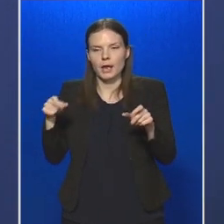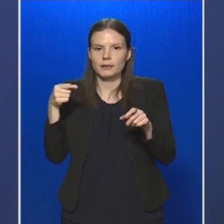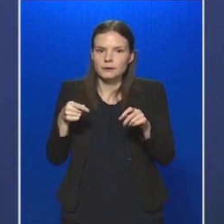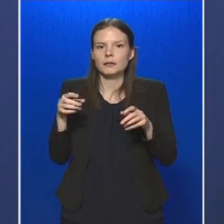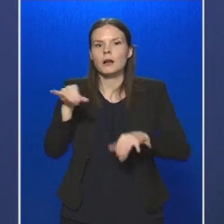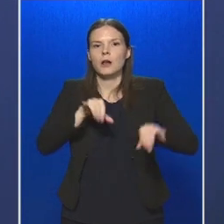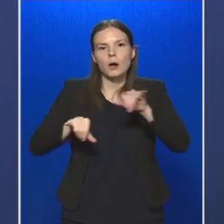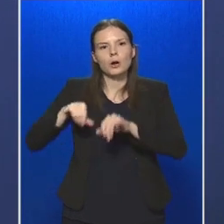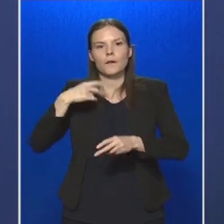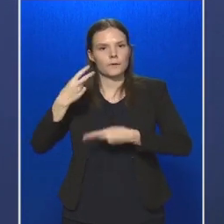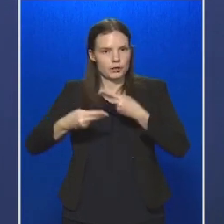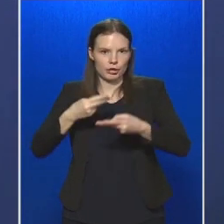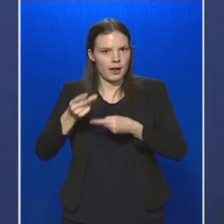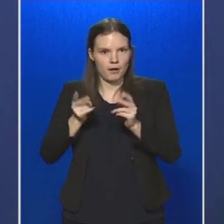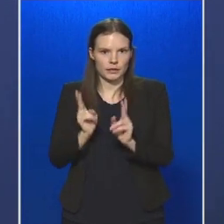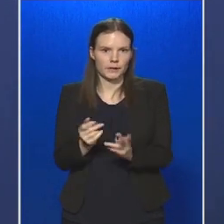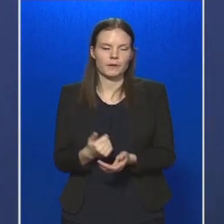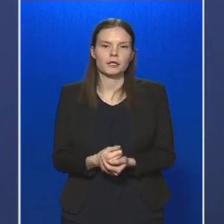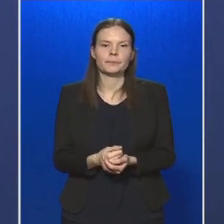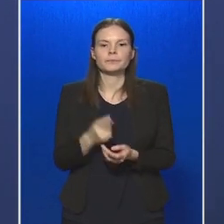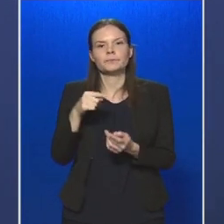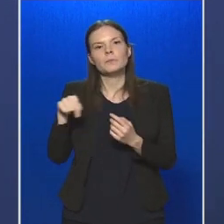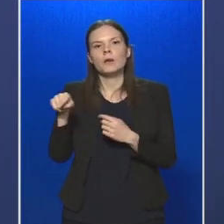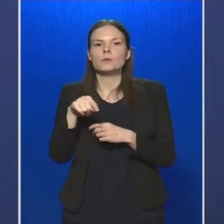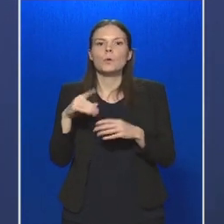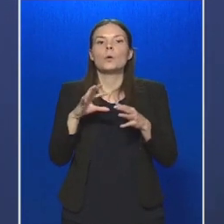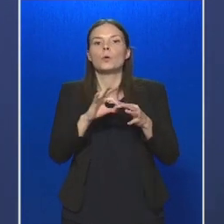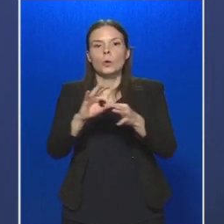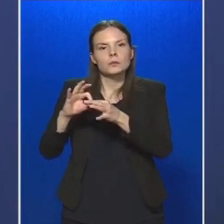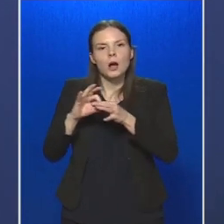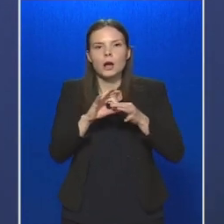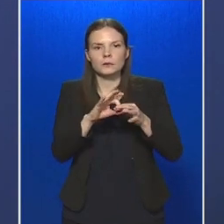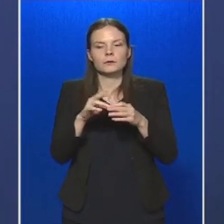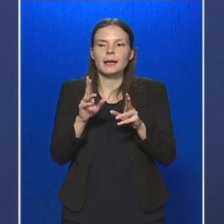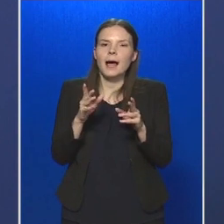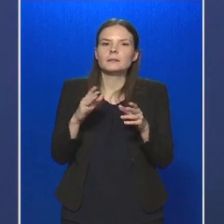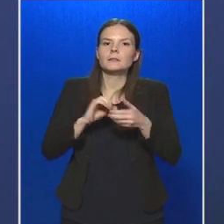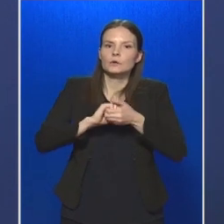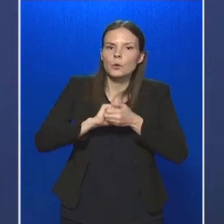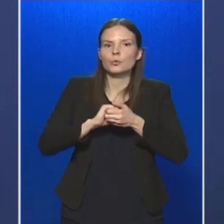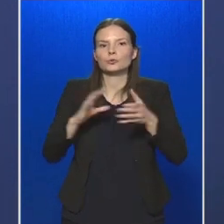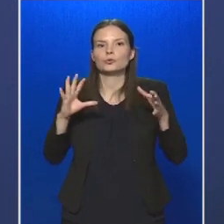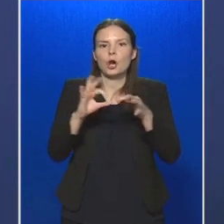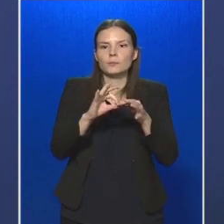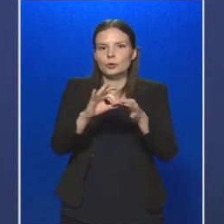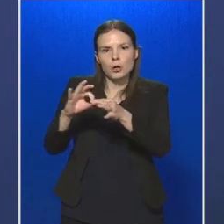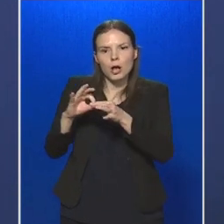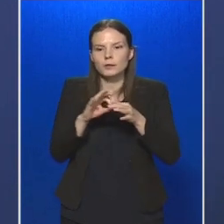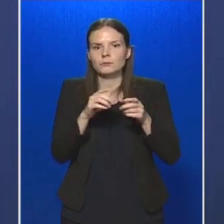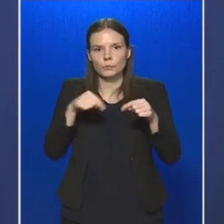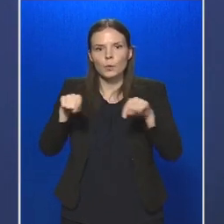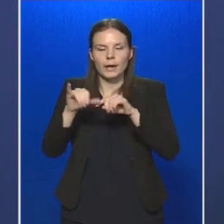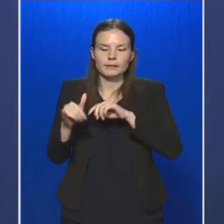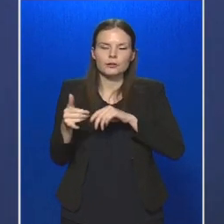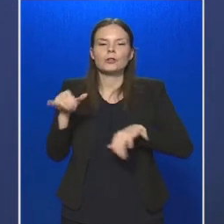vizsgálattal ellenőrzünk, és az ő kontaktusait, aki szoros kontaktusban volt vele, őket